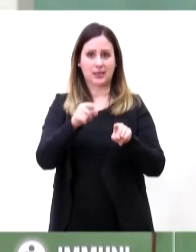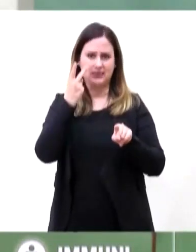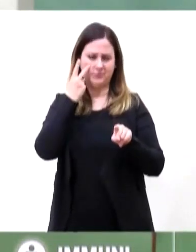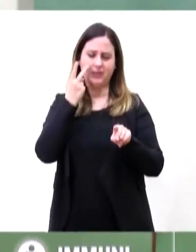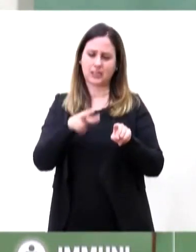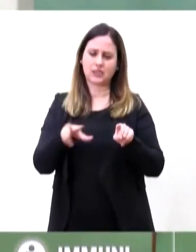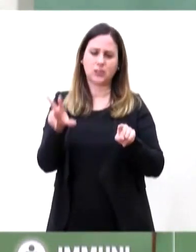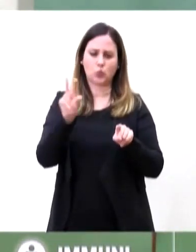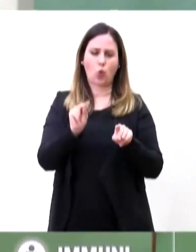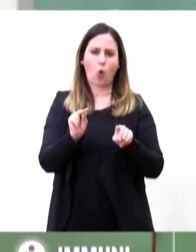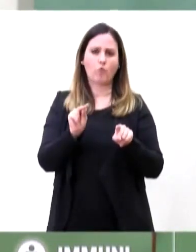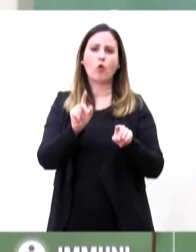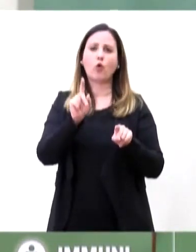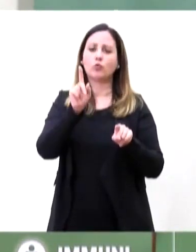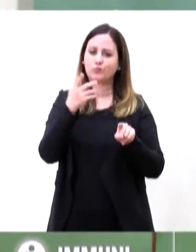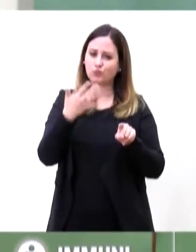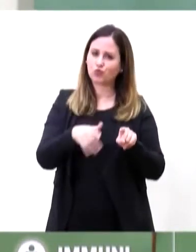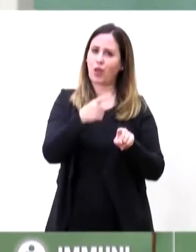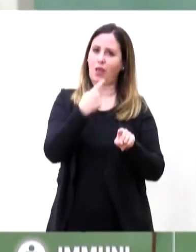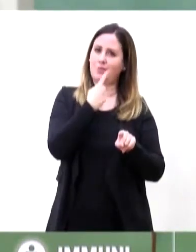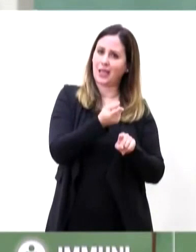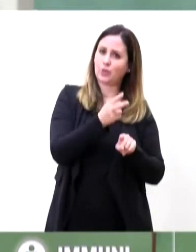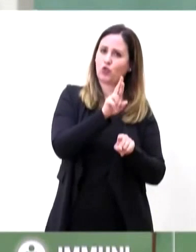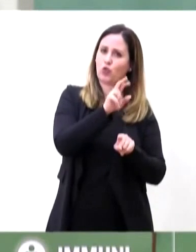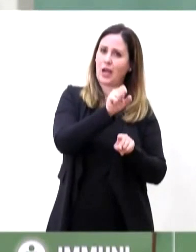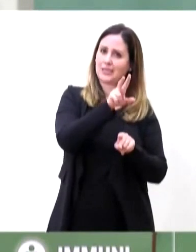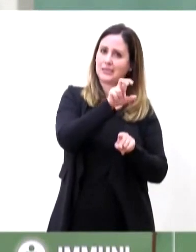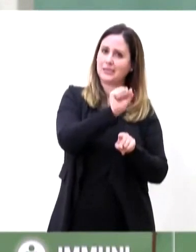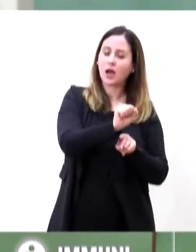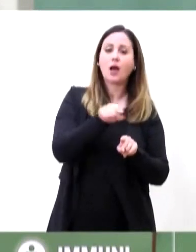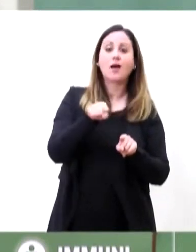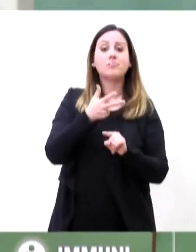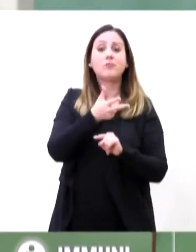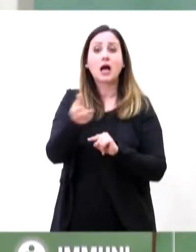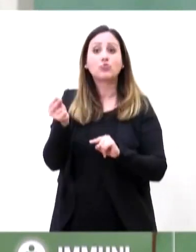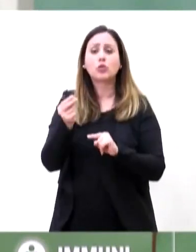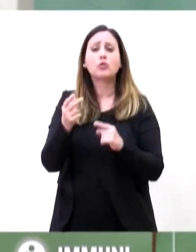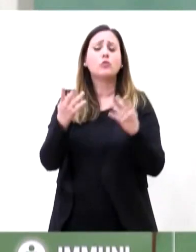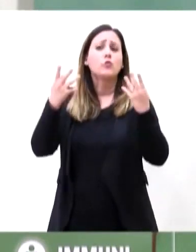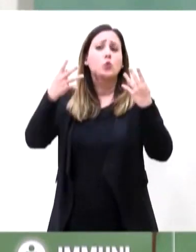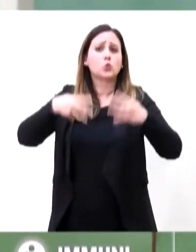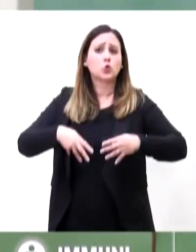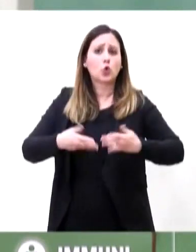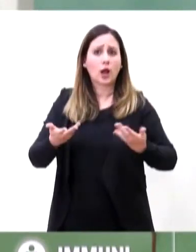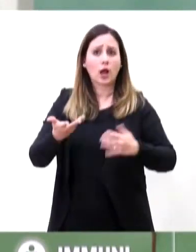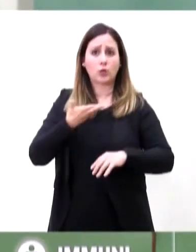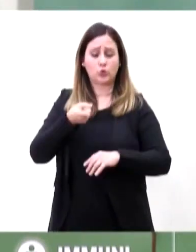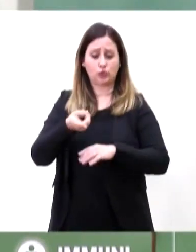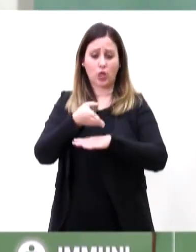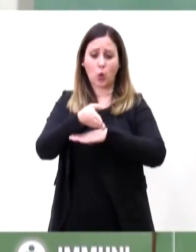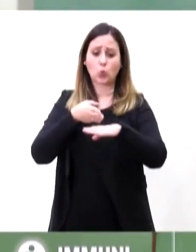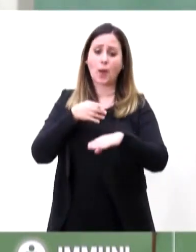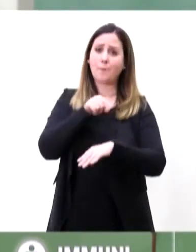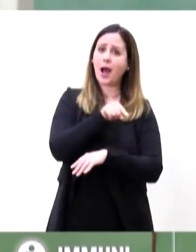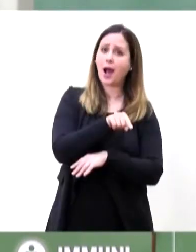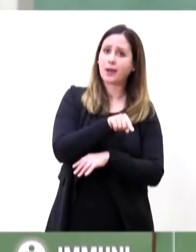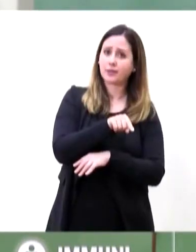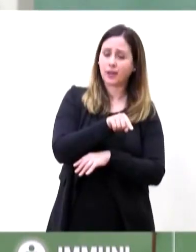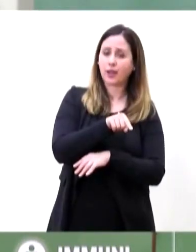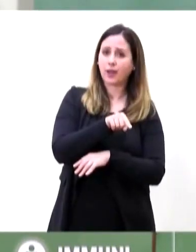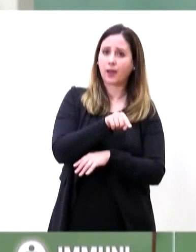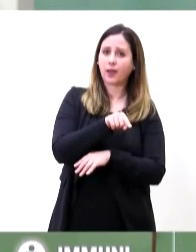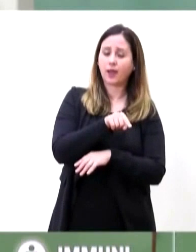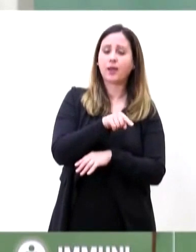professor Rezza, che comunque risponde in qualche modo il vaccino è efficace in questo caso e quindi la nostra azione da una parte deve essere fare mitigare, quindi